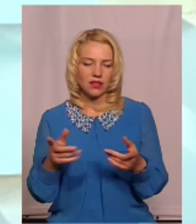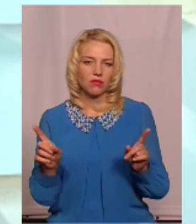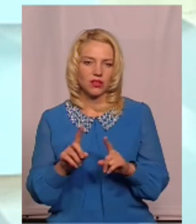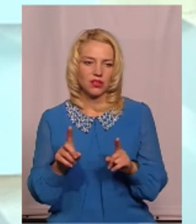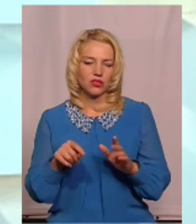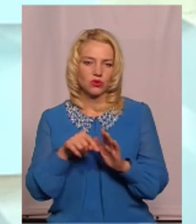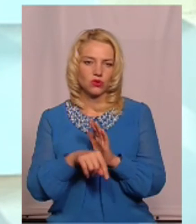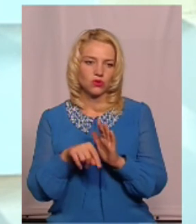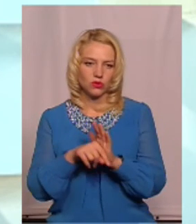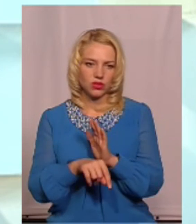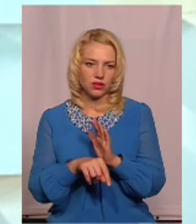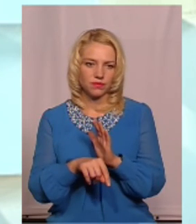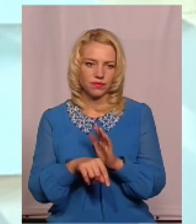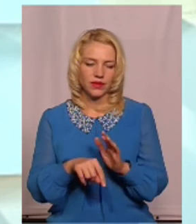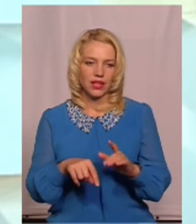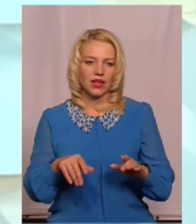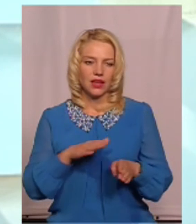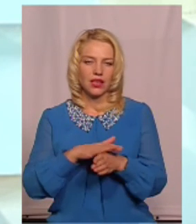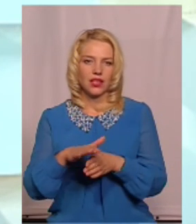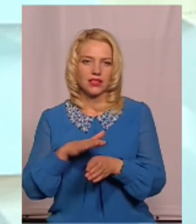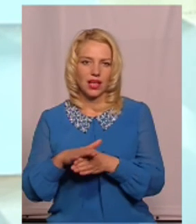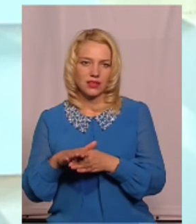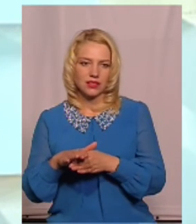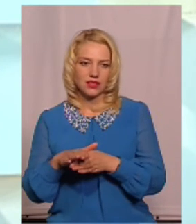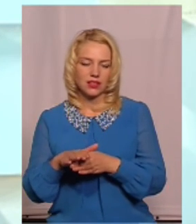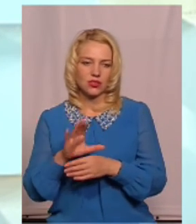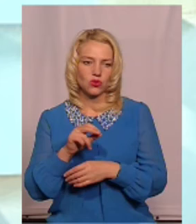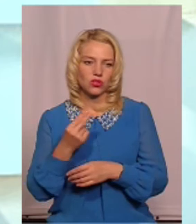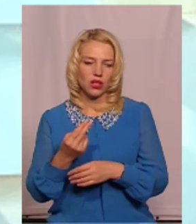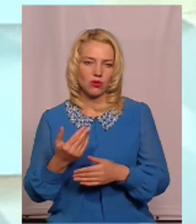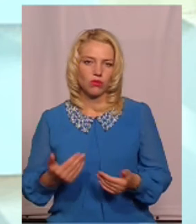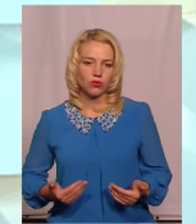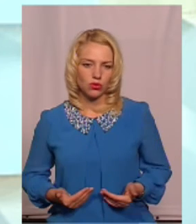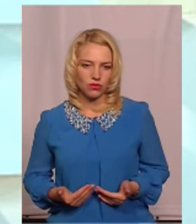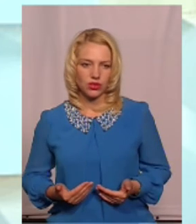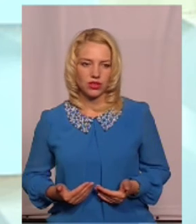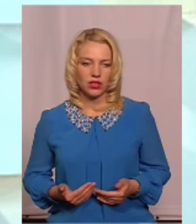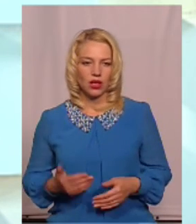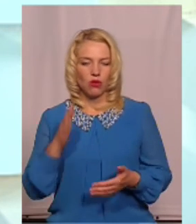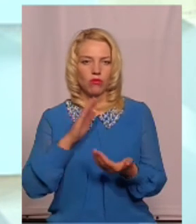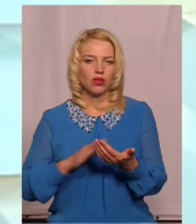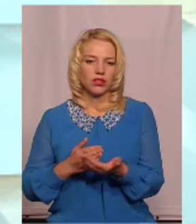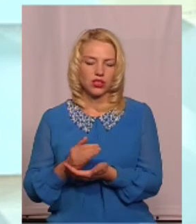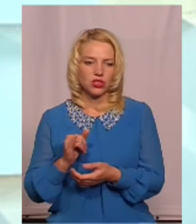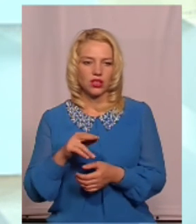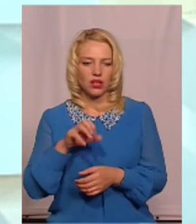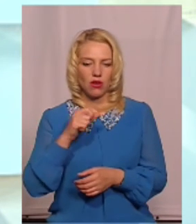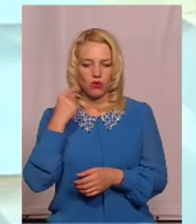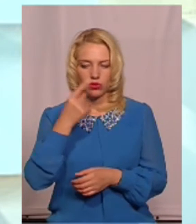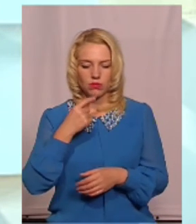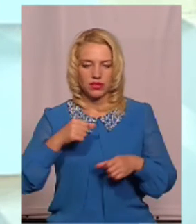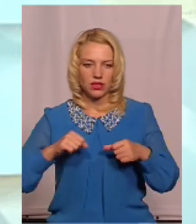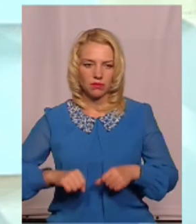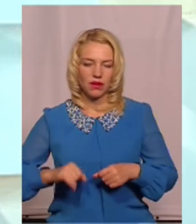які стосуються реалізації соціально-побутових, політичних та особистих прав